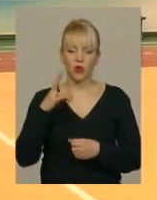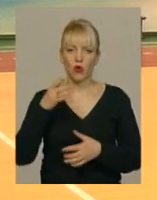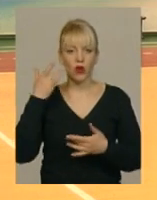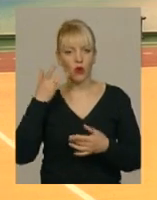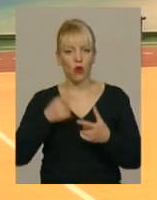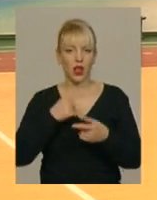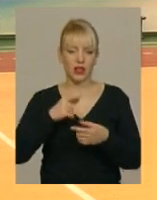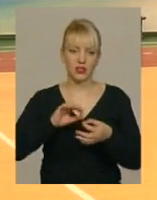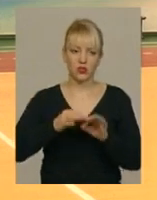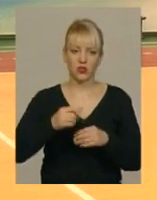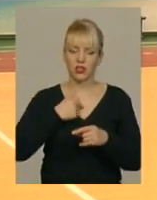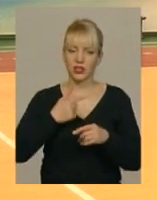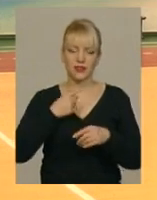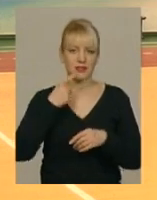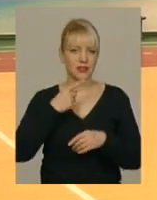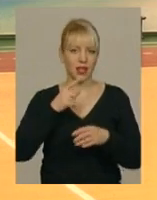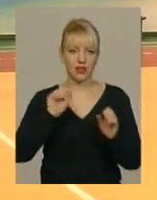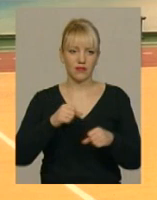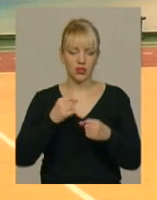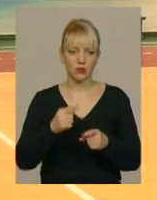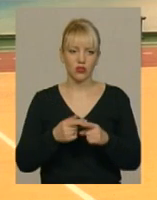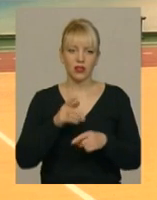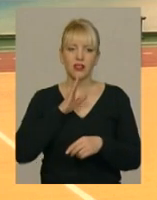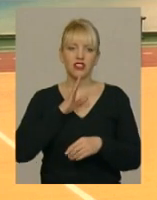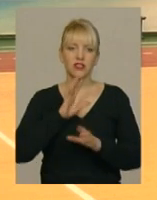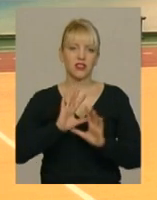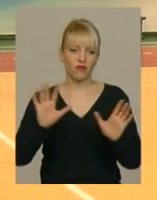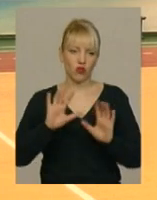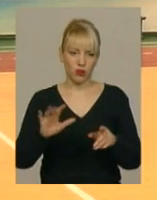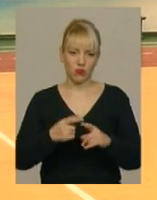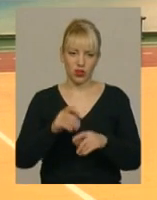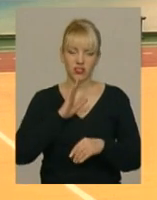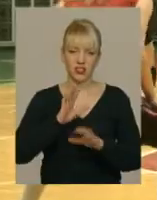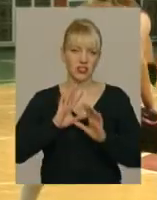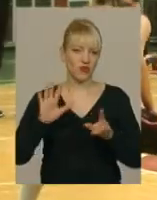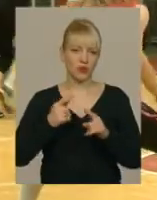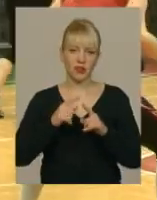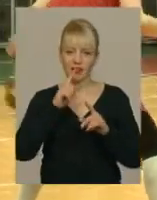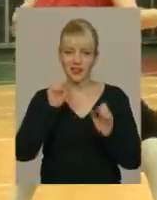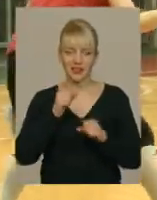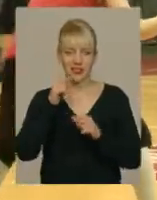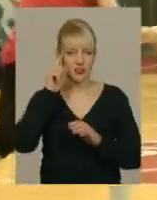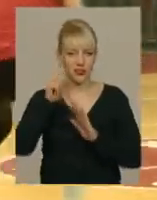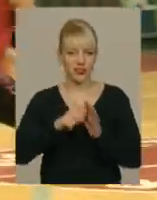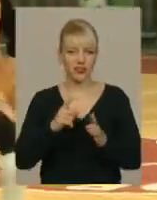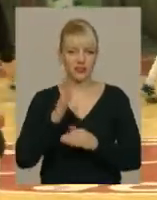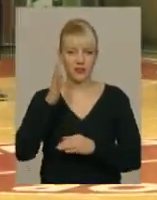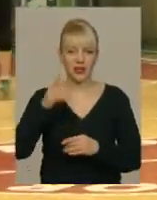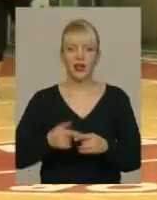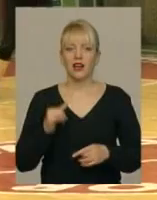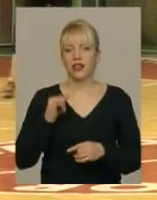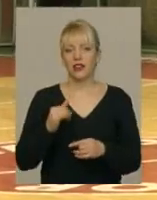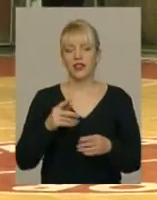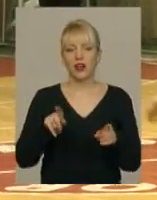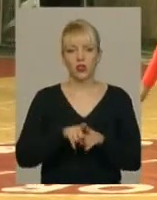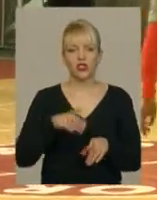чи складно сказати, це невозможно підгадати. Тим більше, це жінський волейбол. Жінський волейбол, він взагалі непредсказуємо. Попри ігрову непередбачуваність, у новаторі